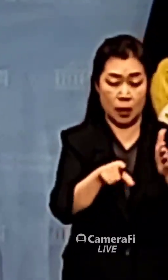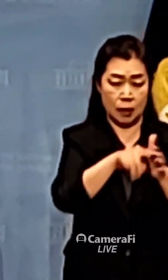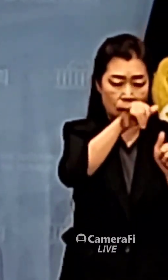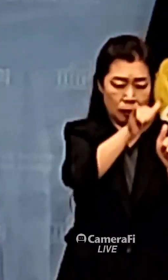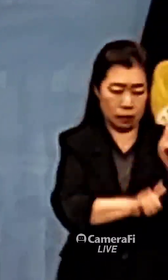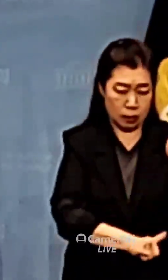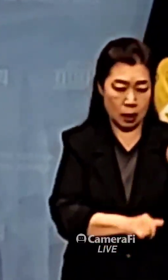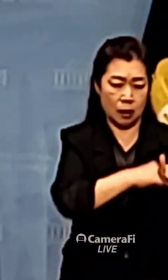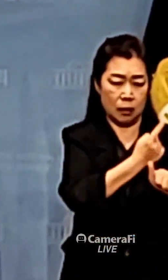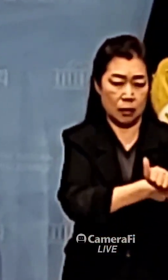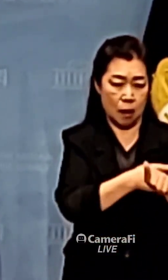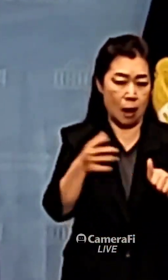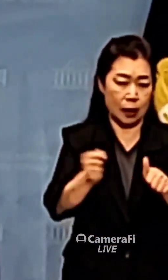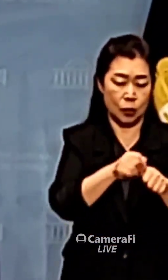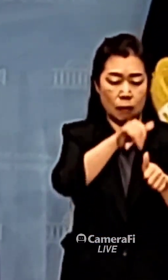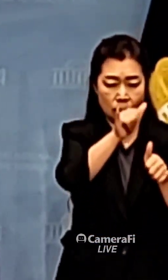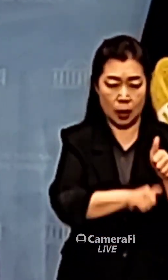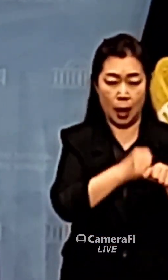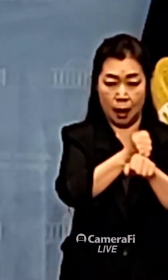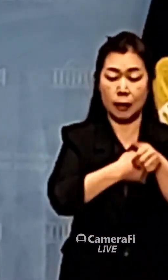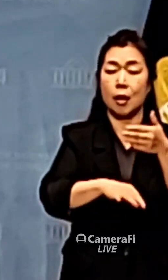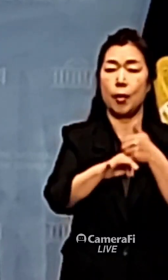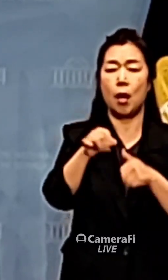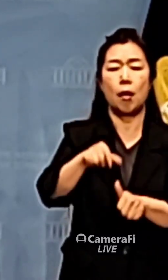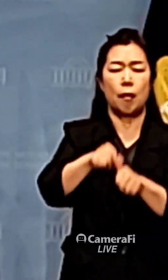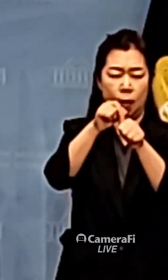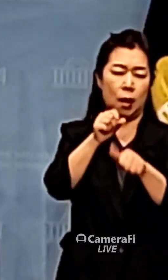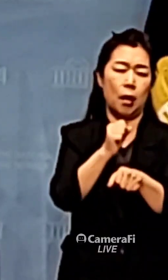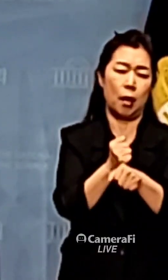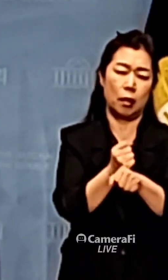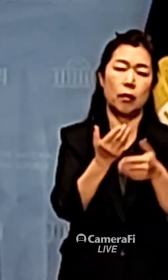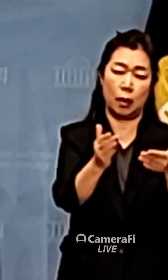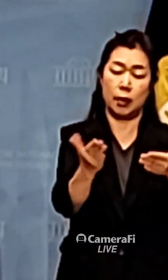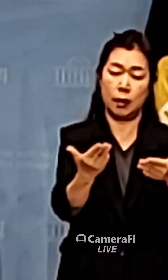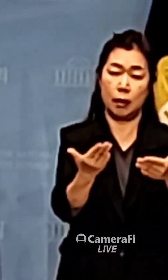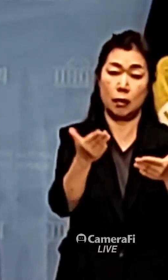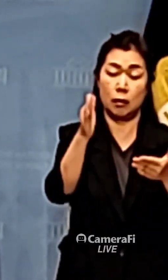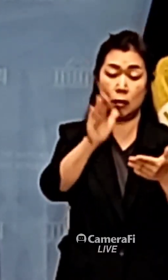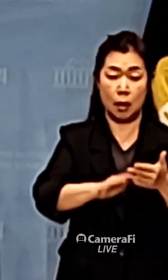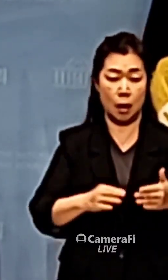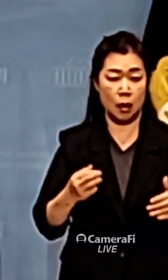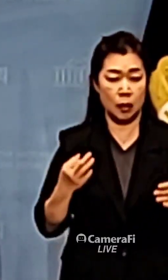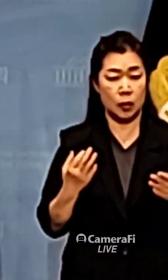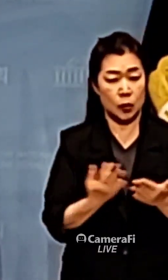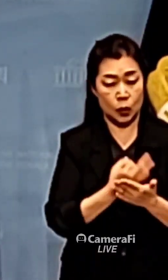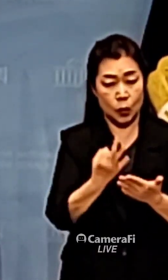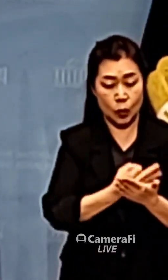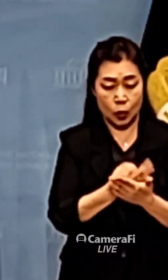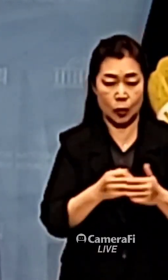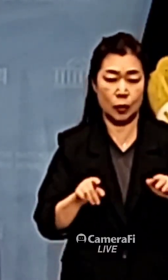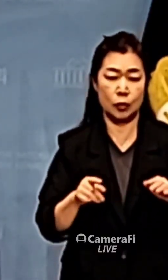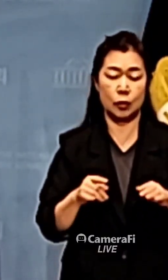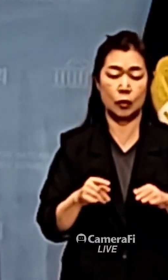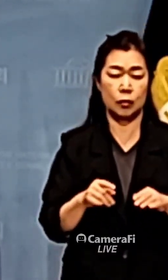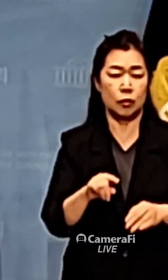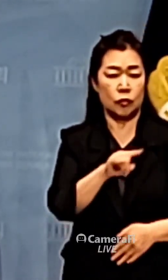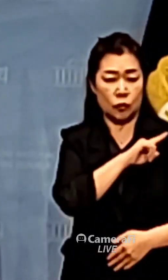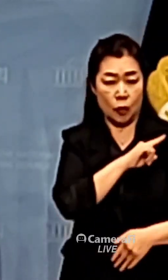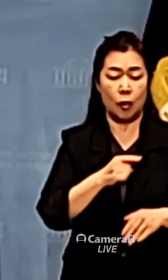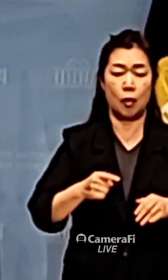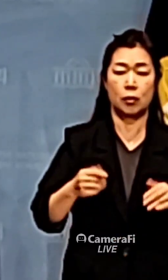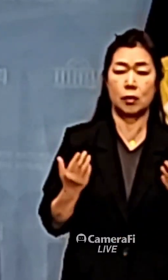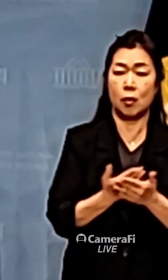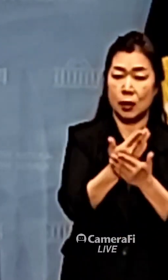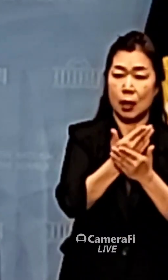중용될 수도 있습니다. 그러나 소득구조 성탄과 같은 민생 파탄정책 등 이미